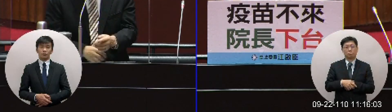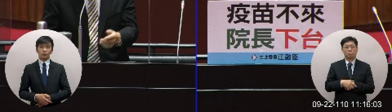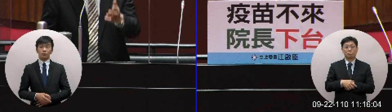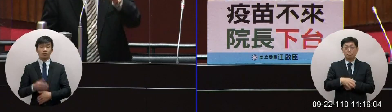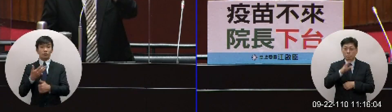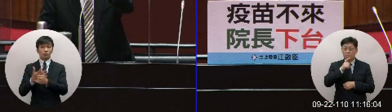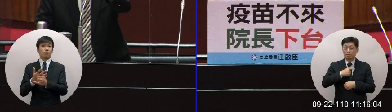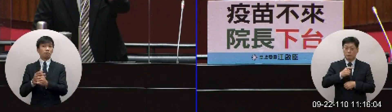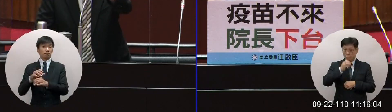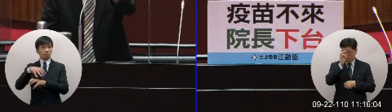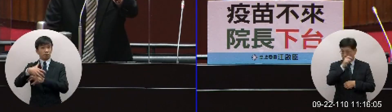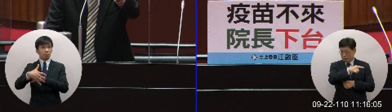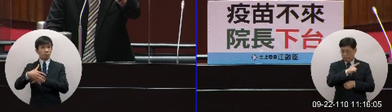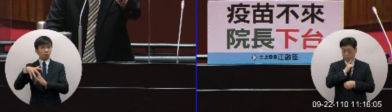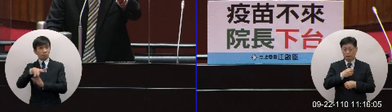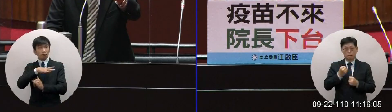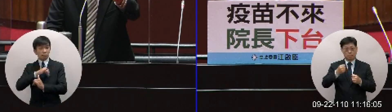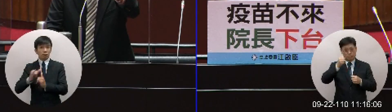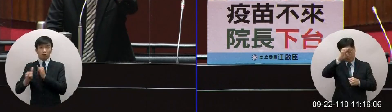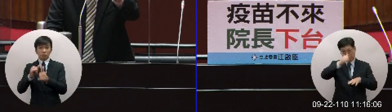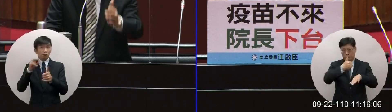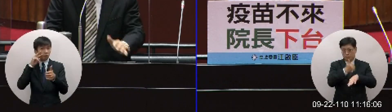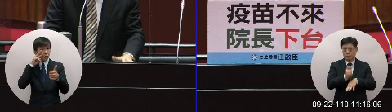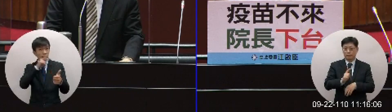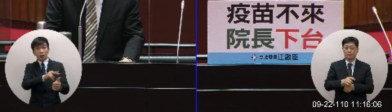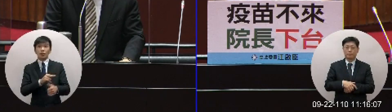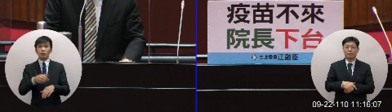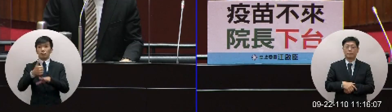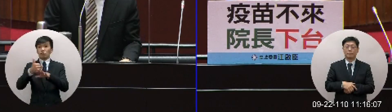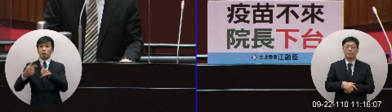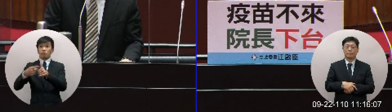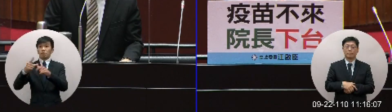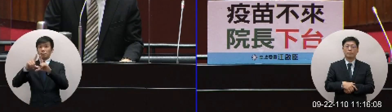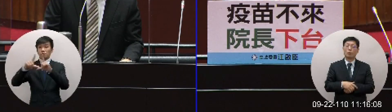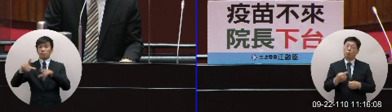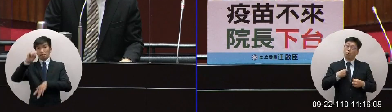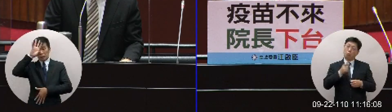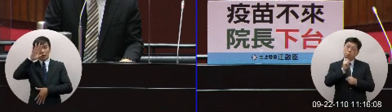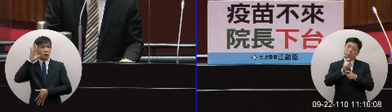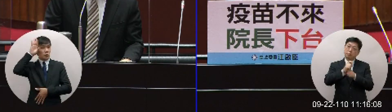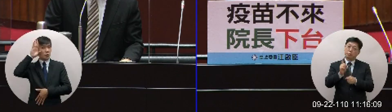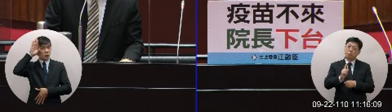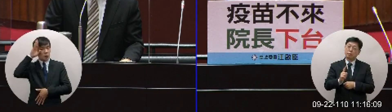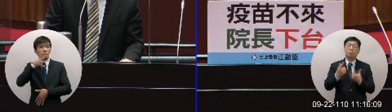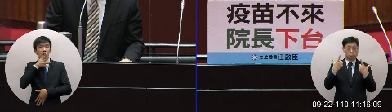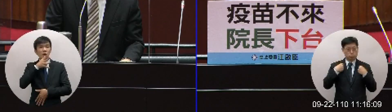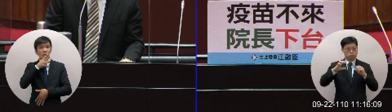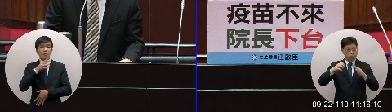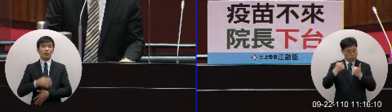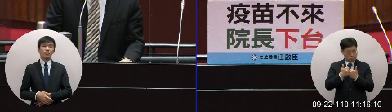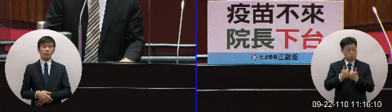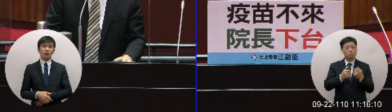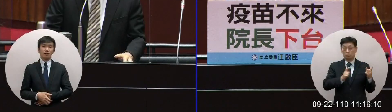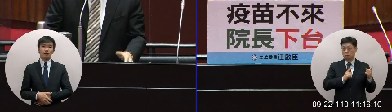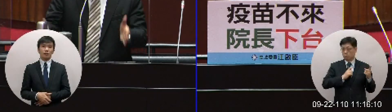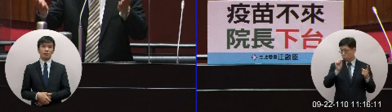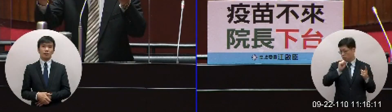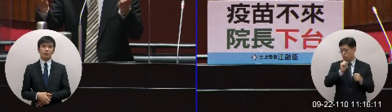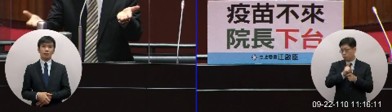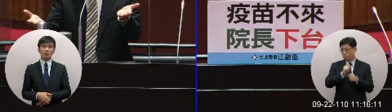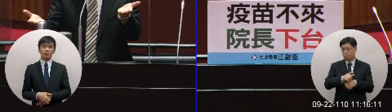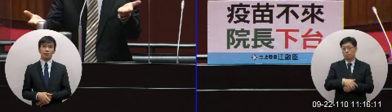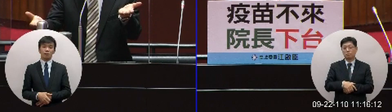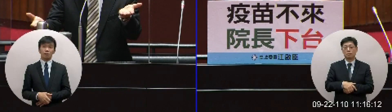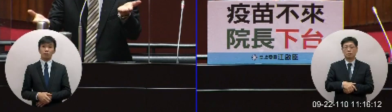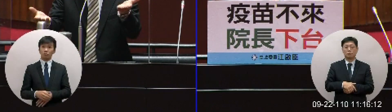人民看看一個最大在野黨的主席話亂講對不對什麼我話亂講這也是國會電堂你才不要話亂講